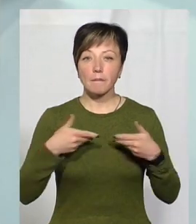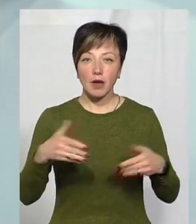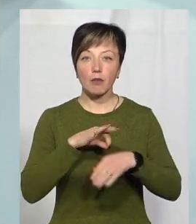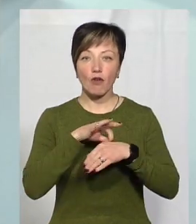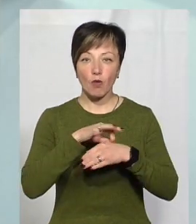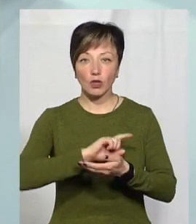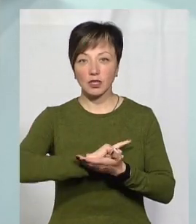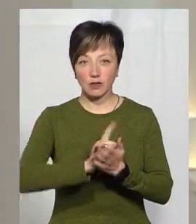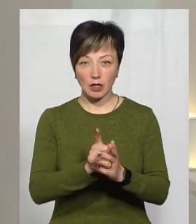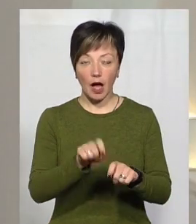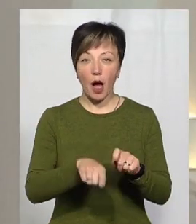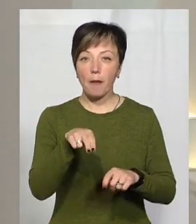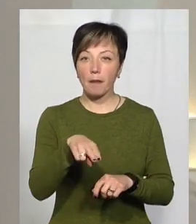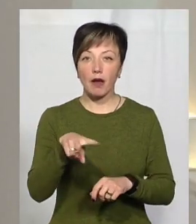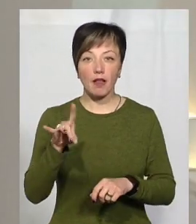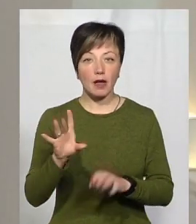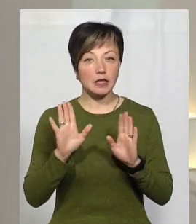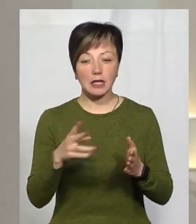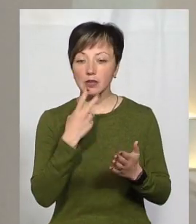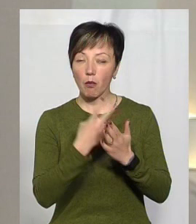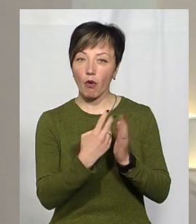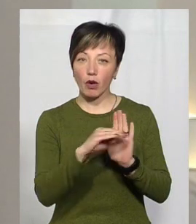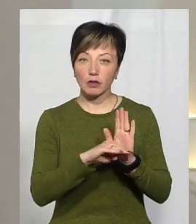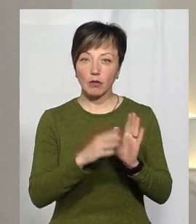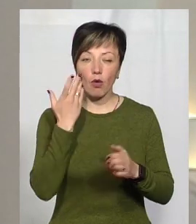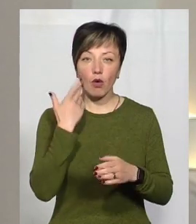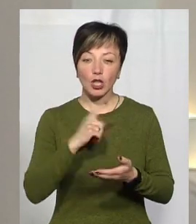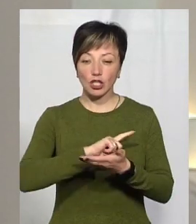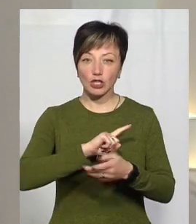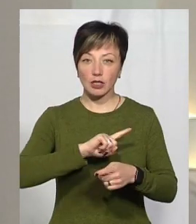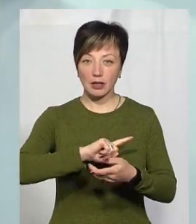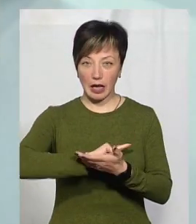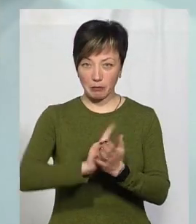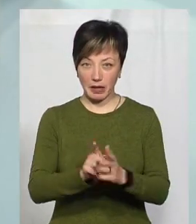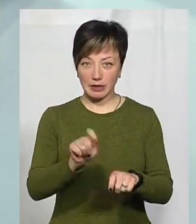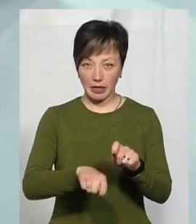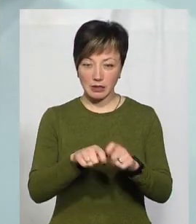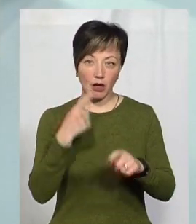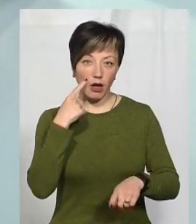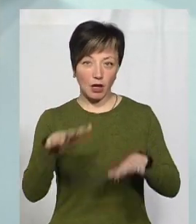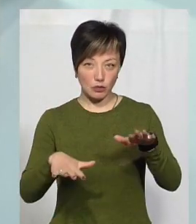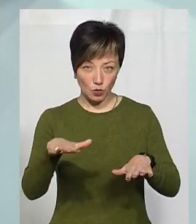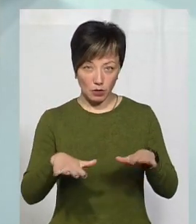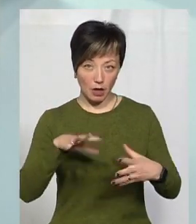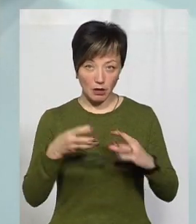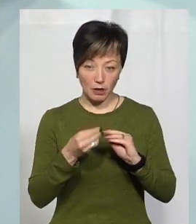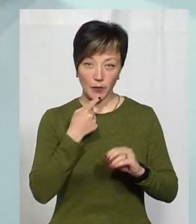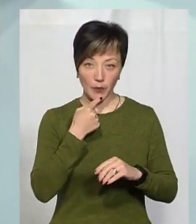тестами, а ПЛР тільки за показами, коли швидкі тести давали химний позитивний результат.